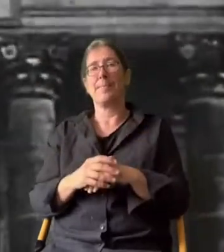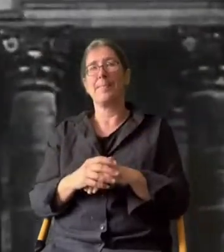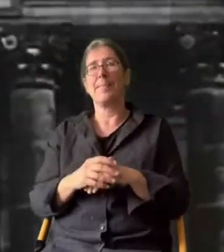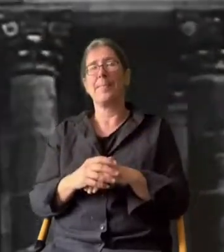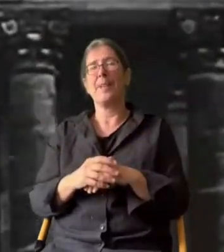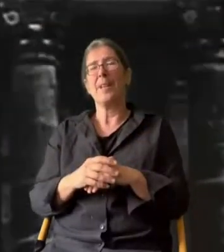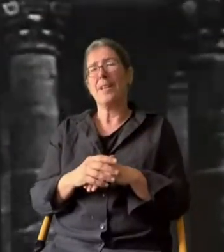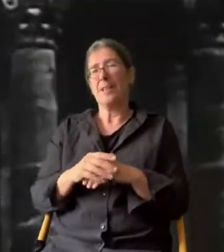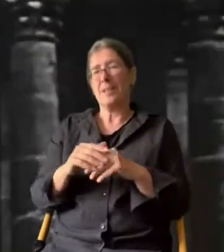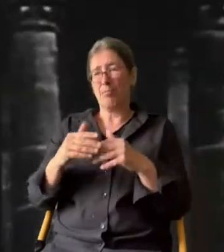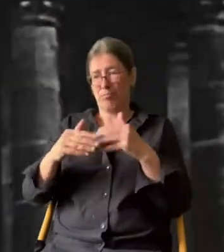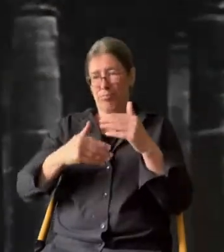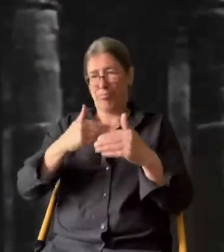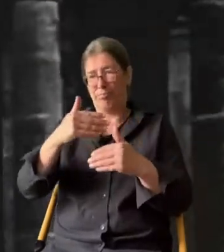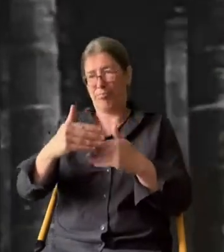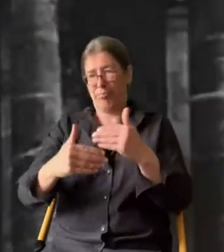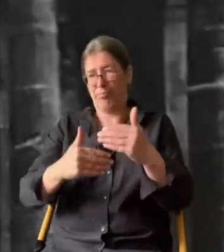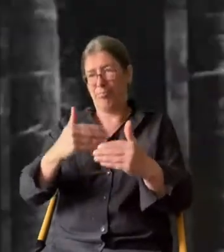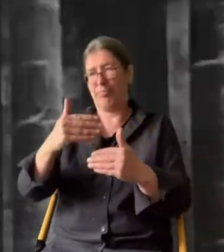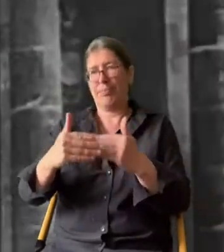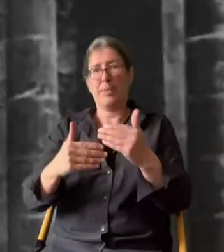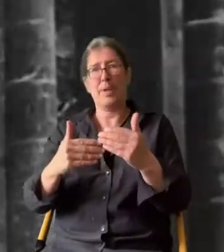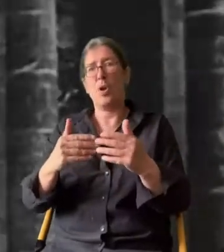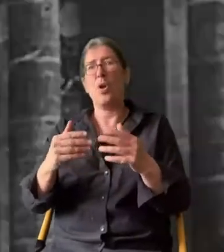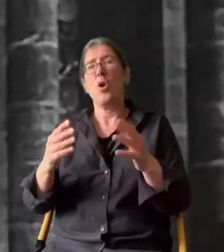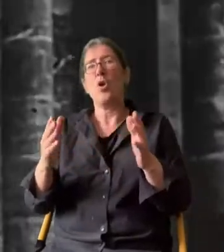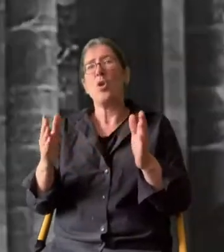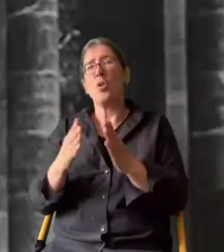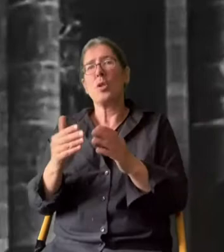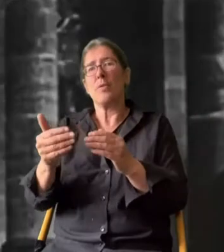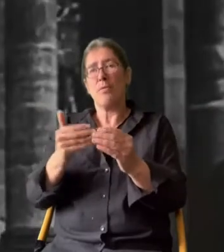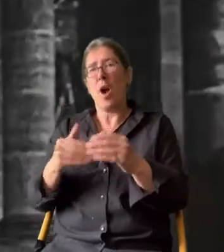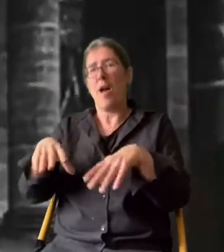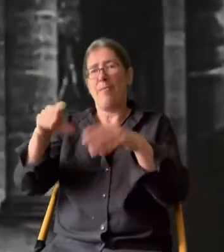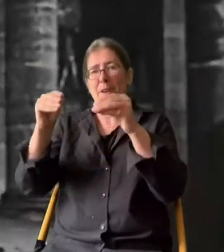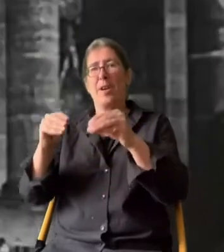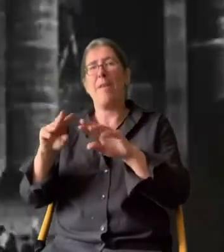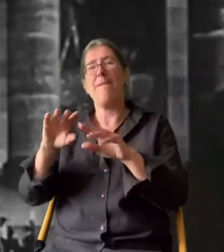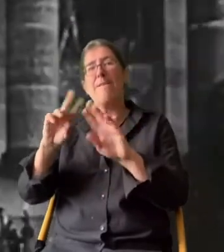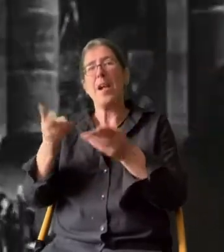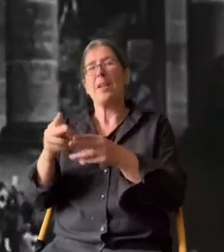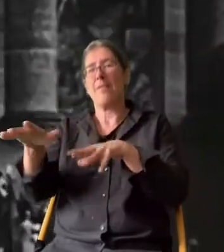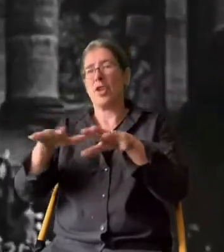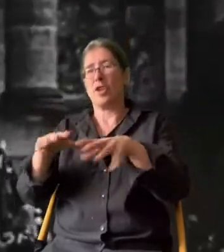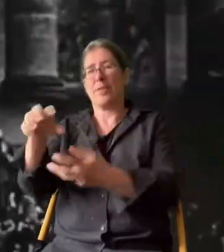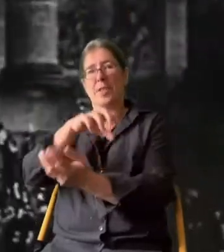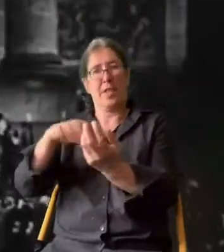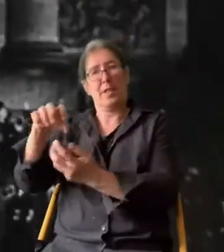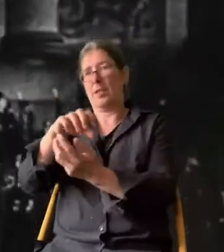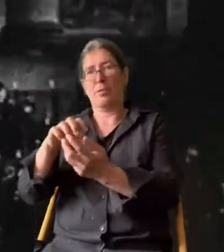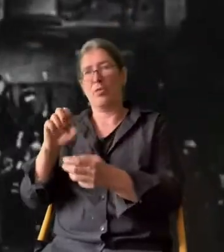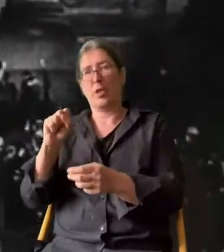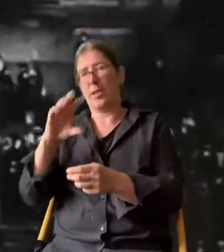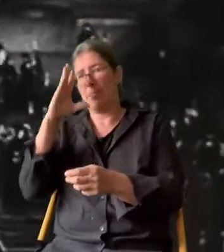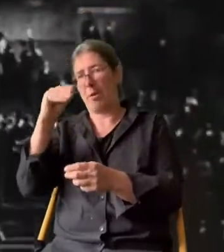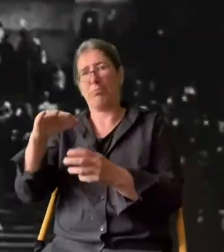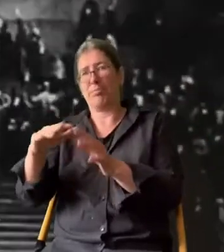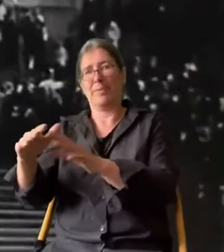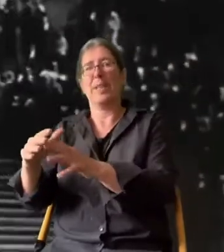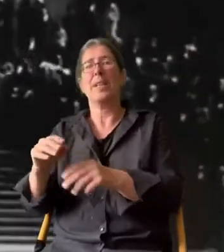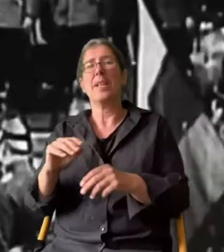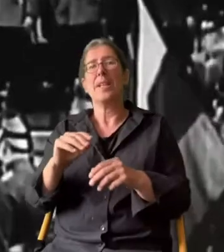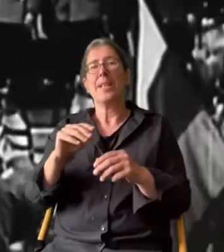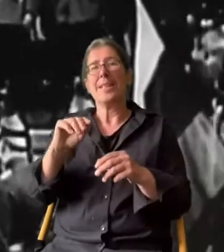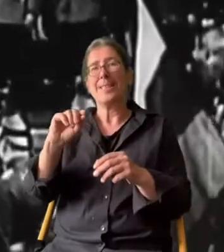Die Ära des großen Außenpolitikers Stresemann geht ausgerechnet kurz vor Beginn der Weltwirtschaftskrise zu Ende. Am 3.